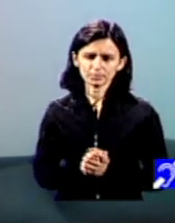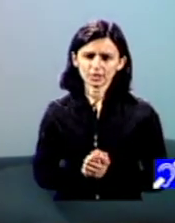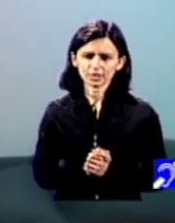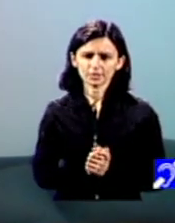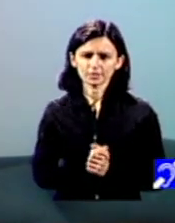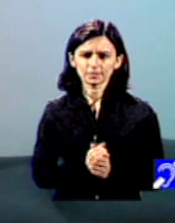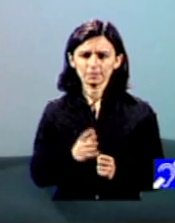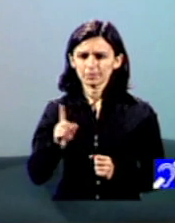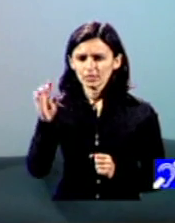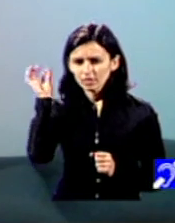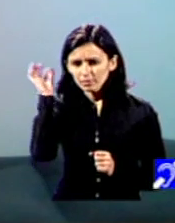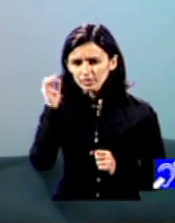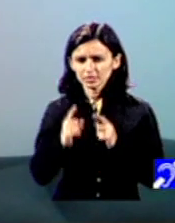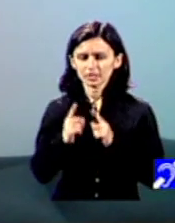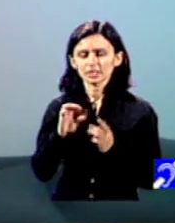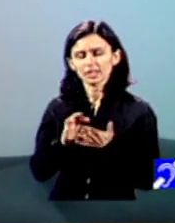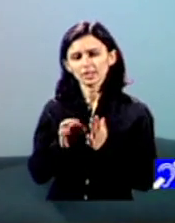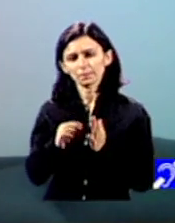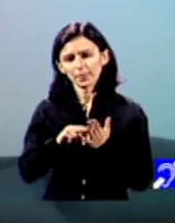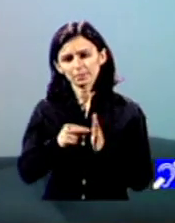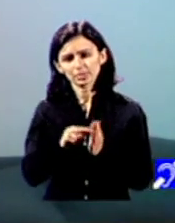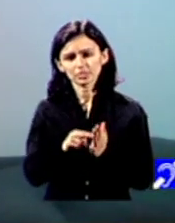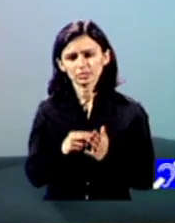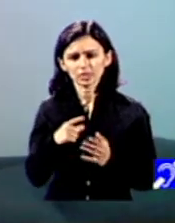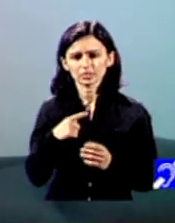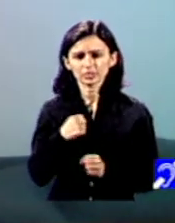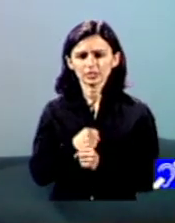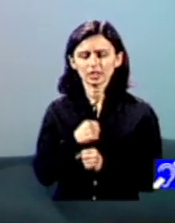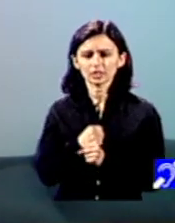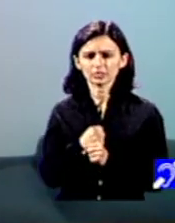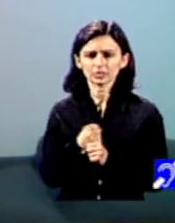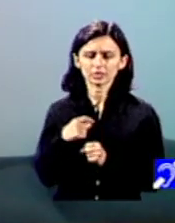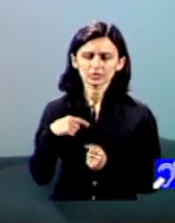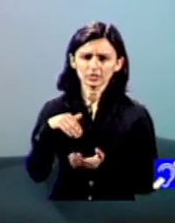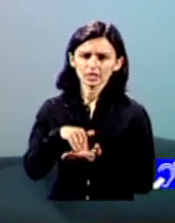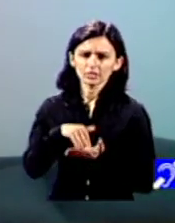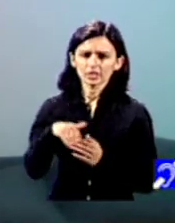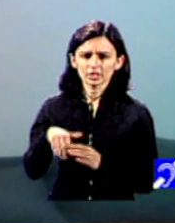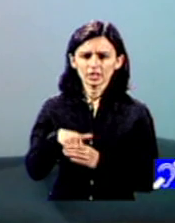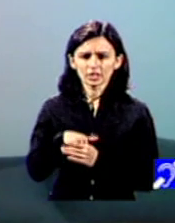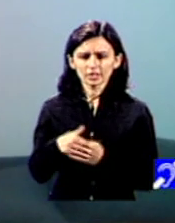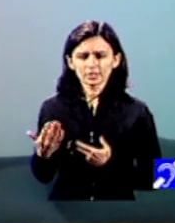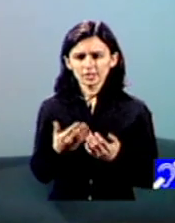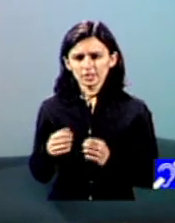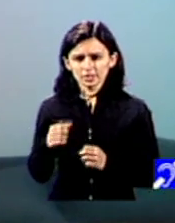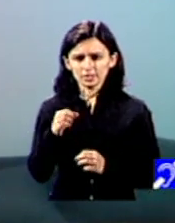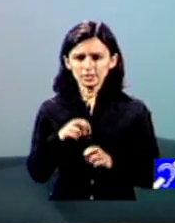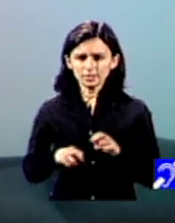exemplu dacă procedura va fi urmată așa cum este afișată va fi nevoie de angajați care să evalueze